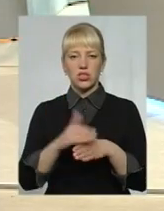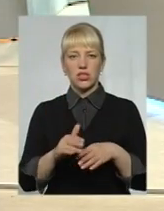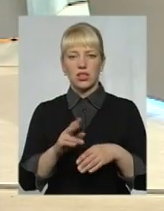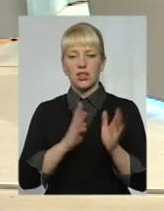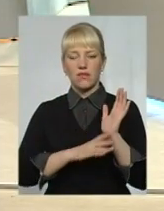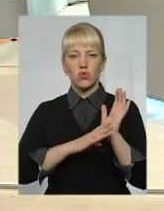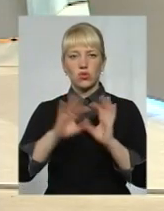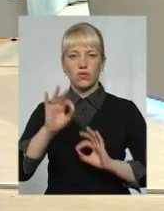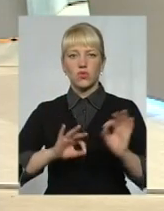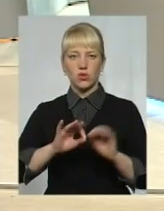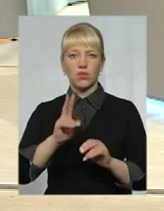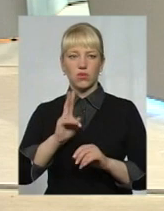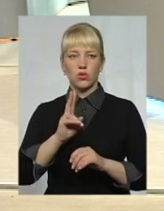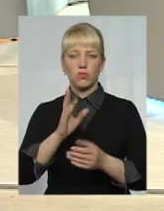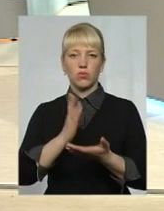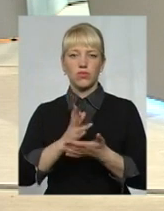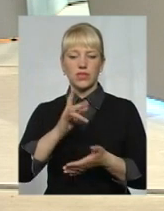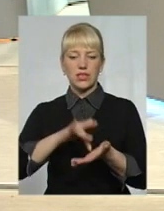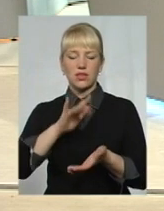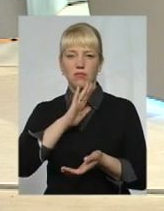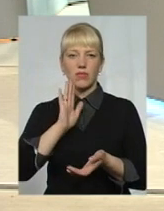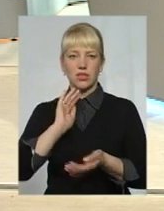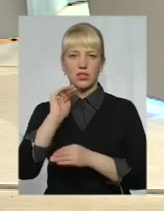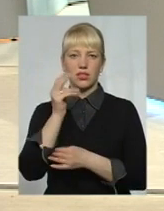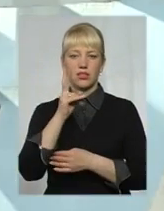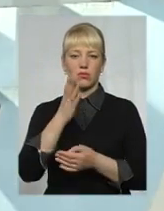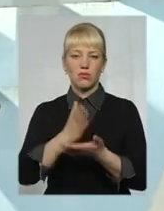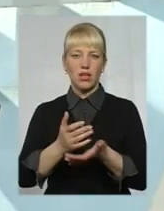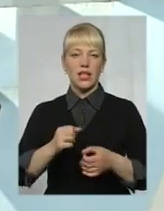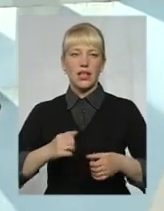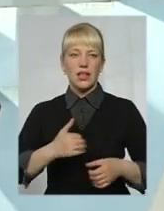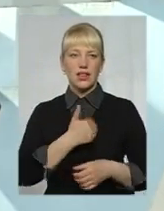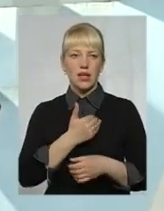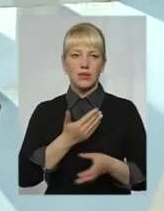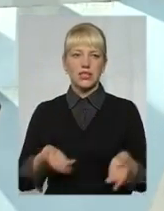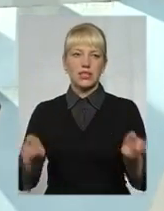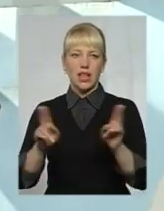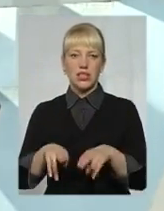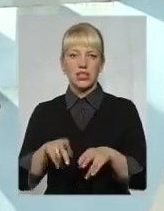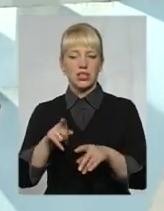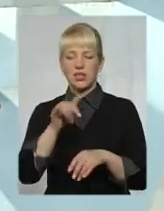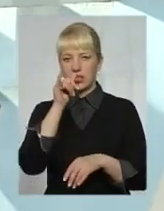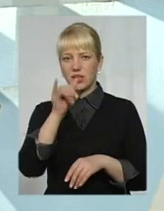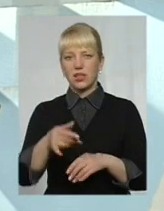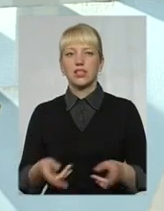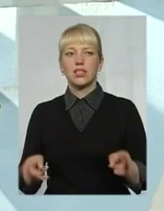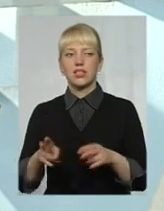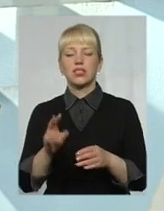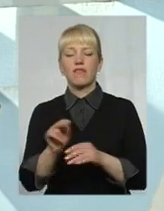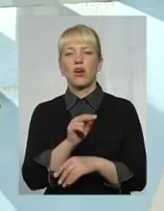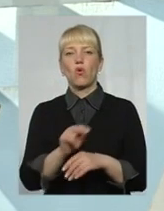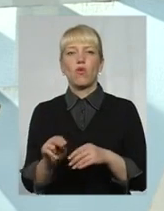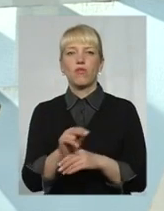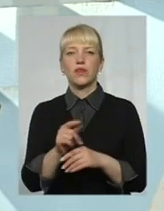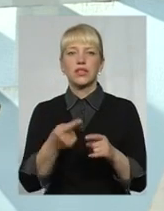дітей, які в центрі матері дитини, які мали намір залишити, їм не дали залишити, виховували їх,